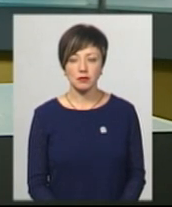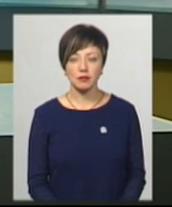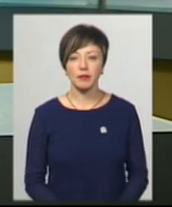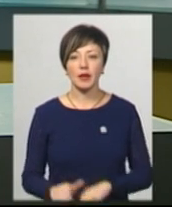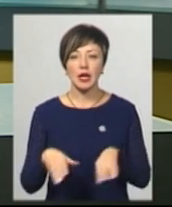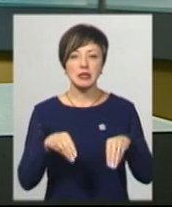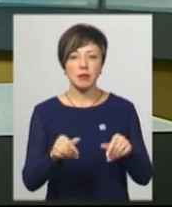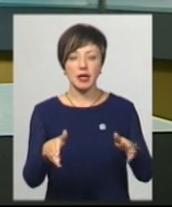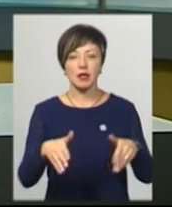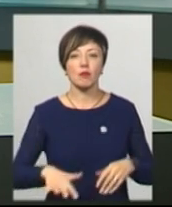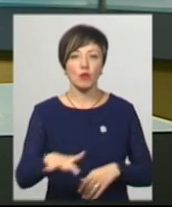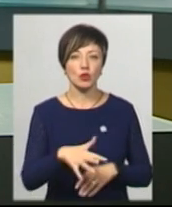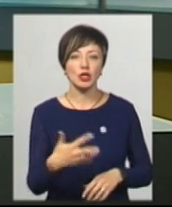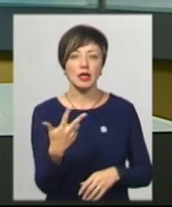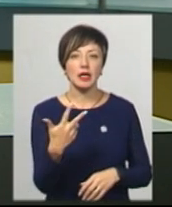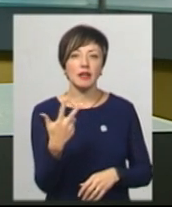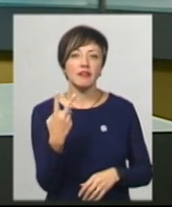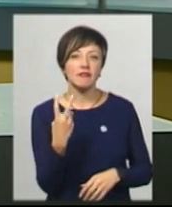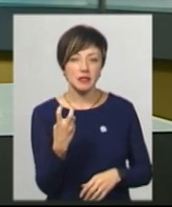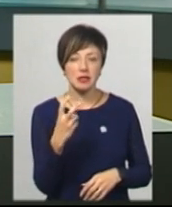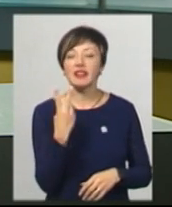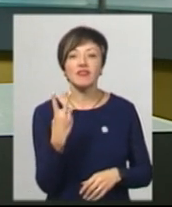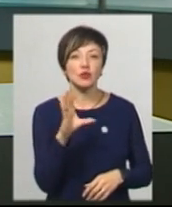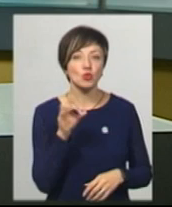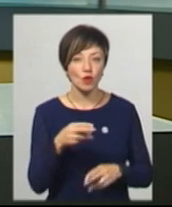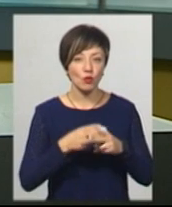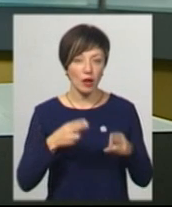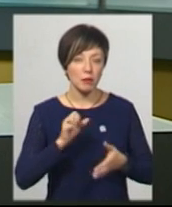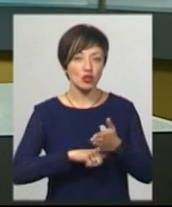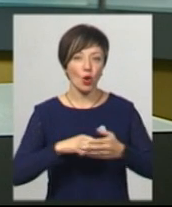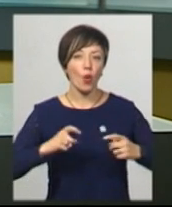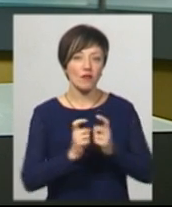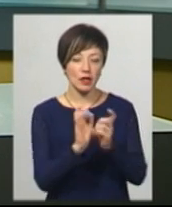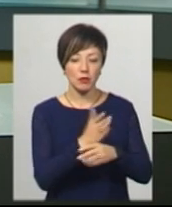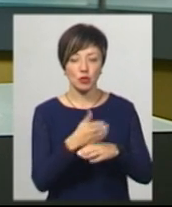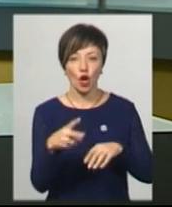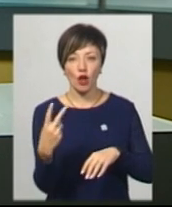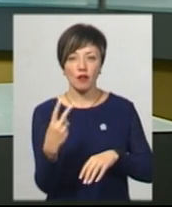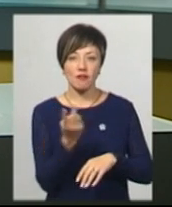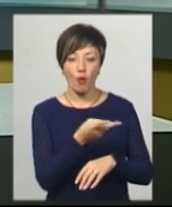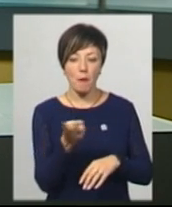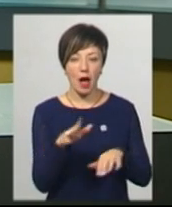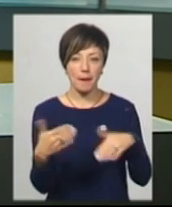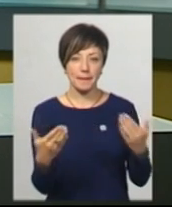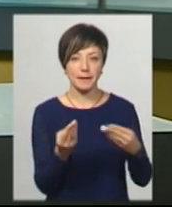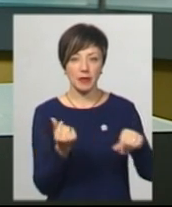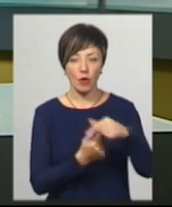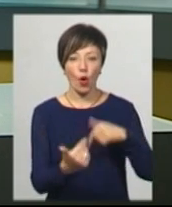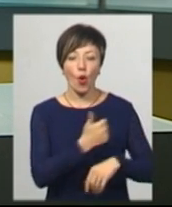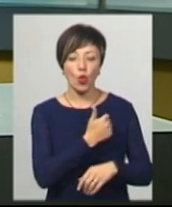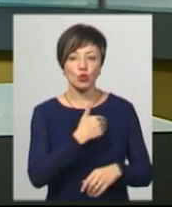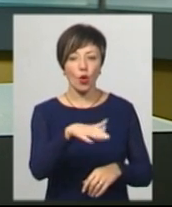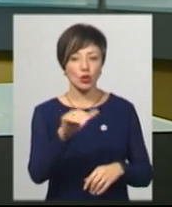Земельна ділянка площею трохи більше – двох соток. Дунаєвцях стала причиною конфлікту поміж двома підприємцями, які хочуть її